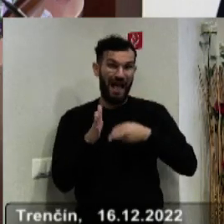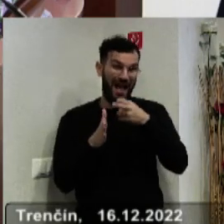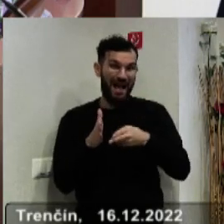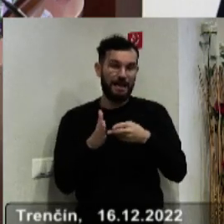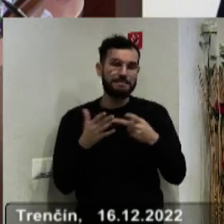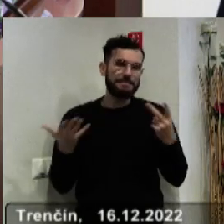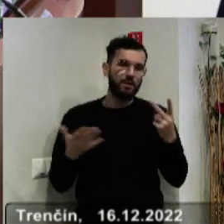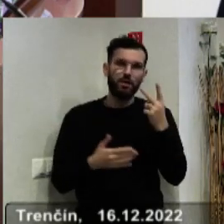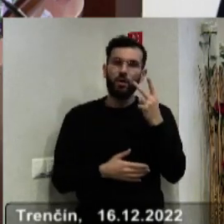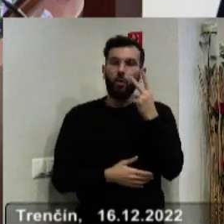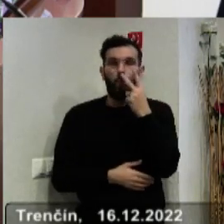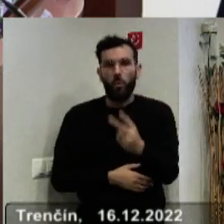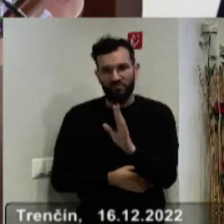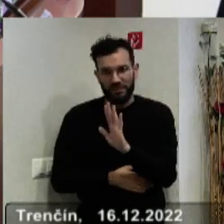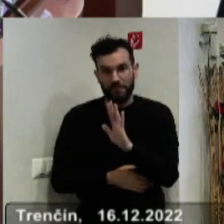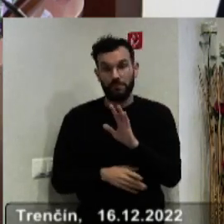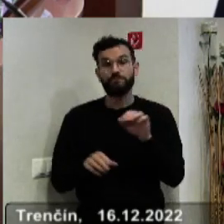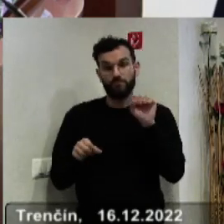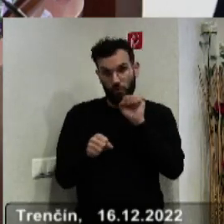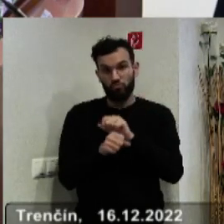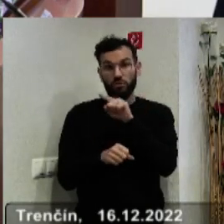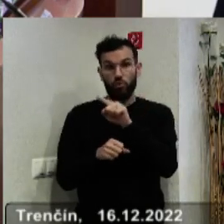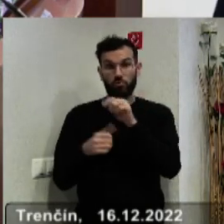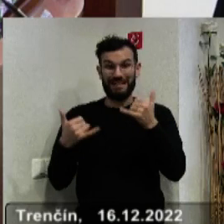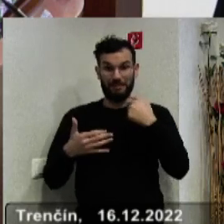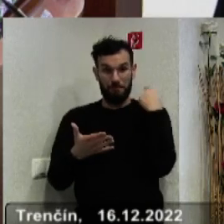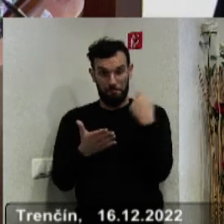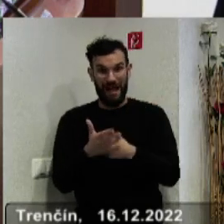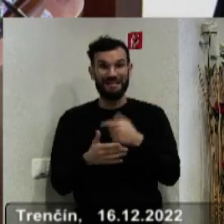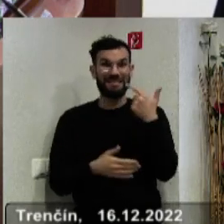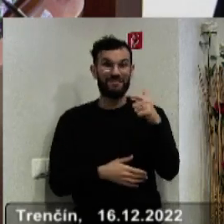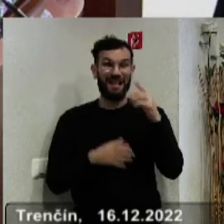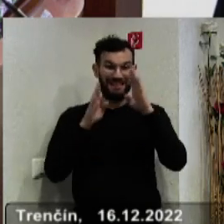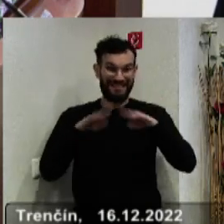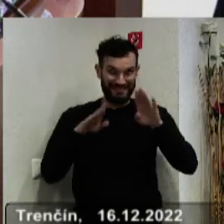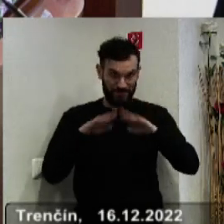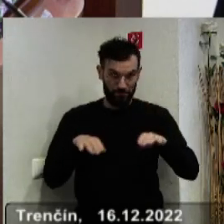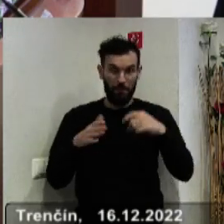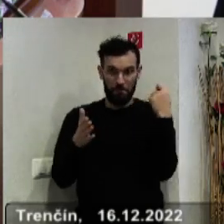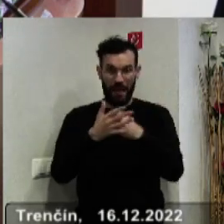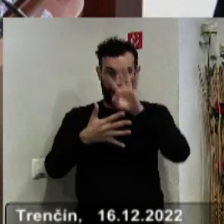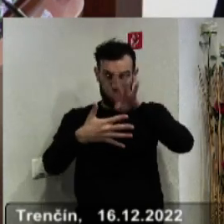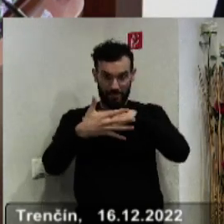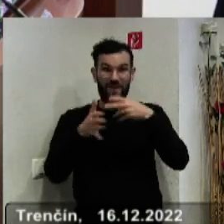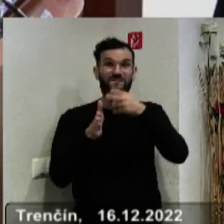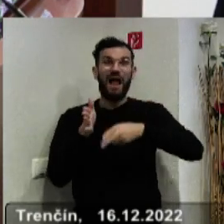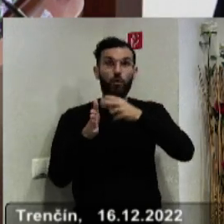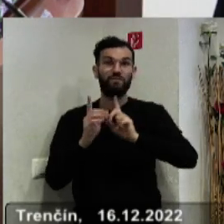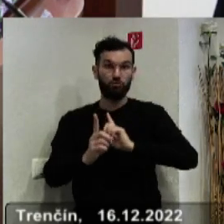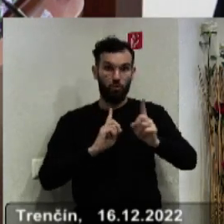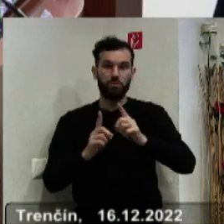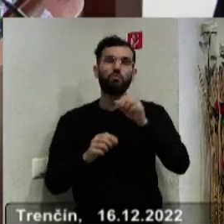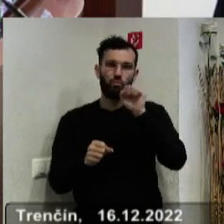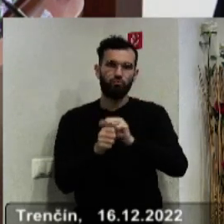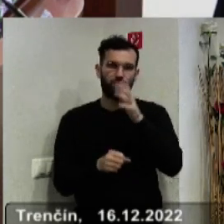tak určite budeme, budeme aj tento grafikom, ktorý platí o 12. decembra, opätovne, opätovne pripomienkovať.